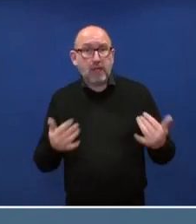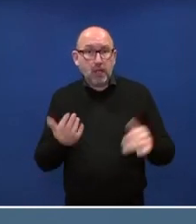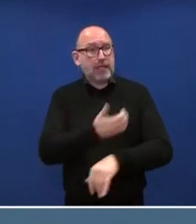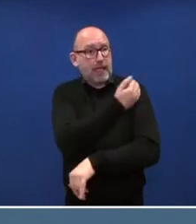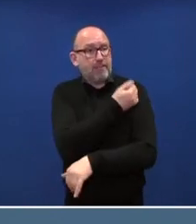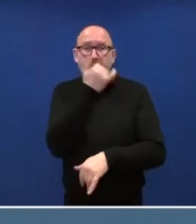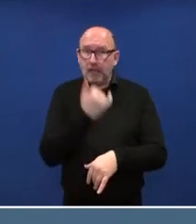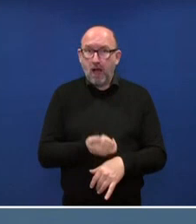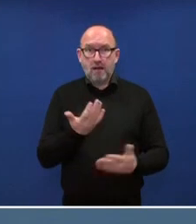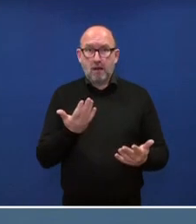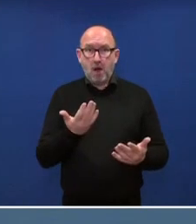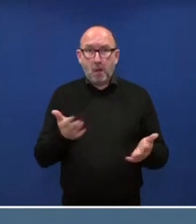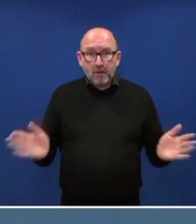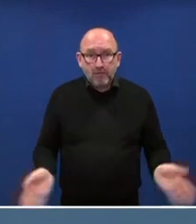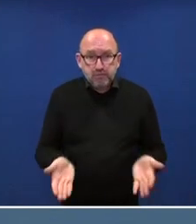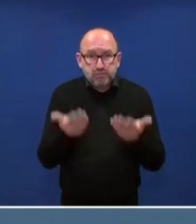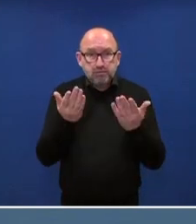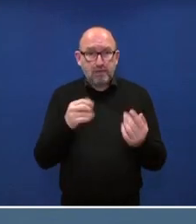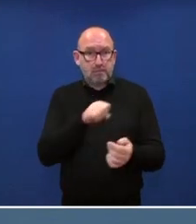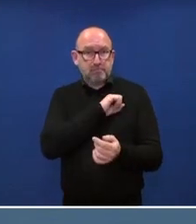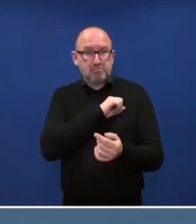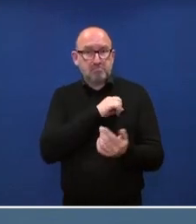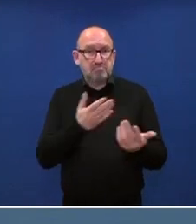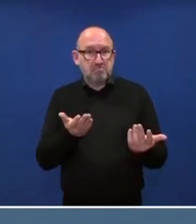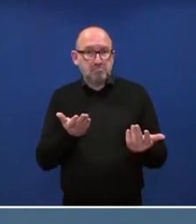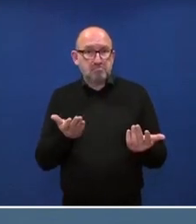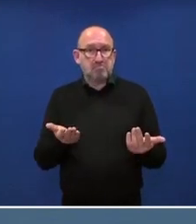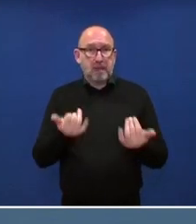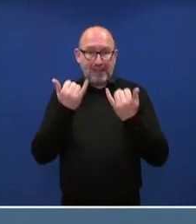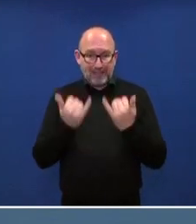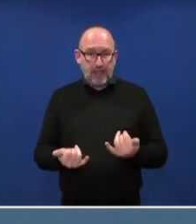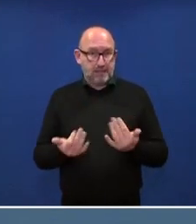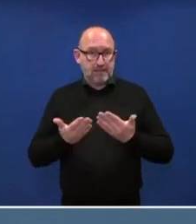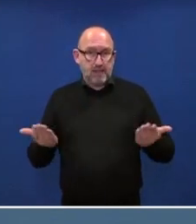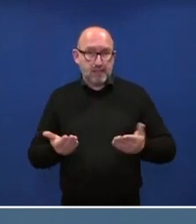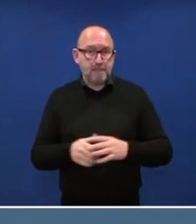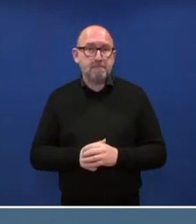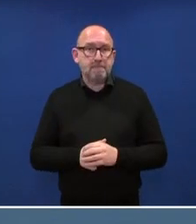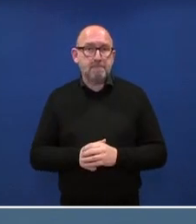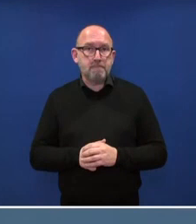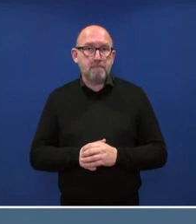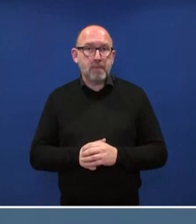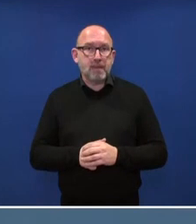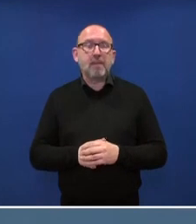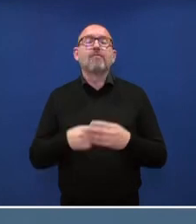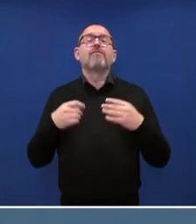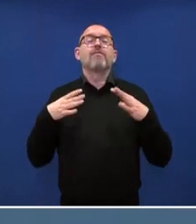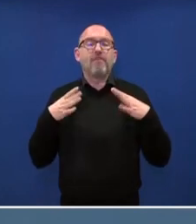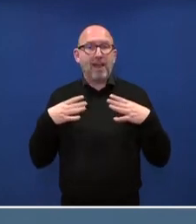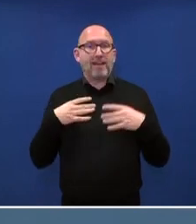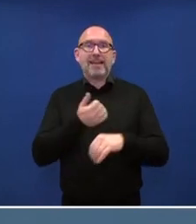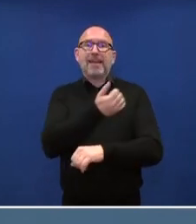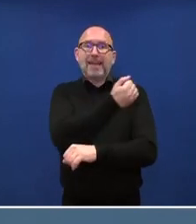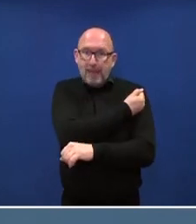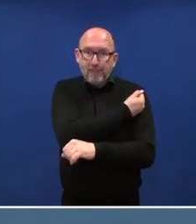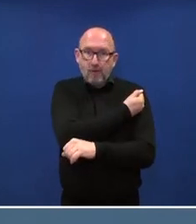steigern würde oder nicht. Wir halten eine freiwillige Impfung für